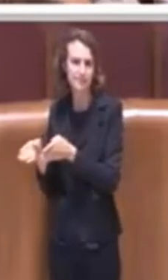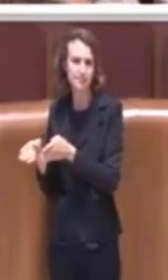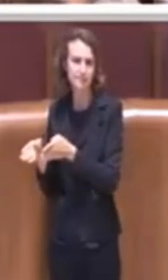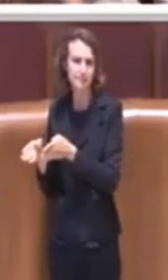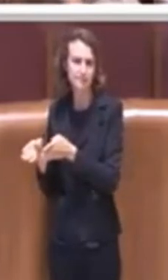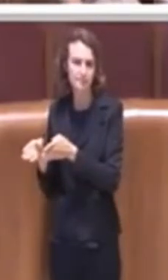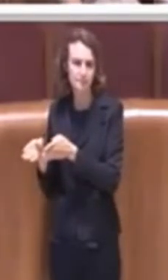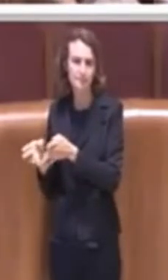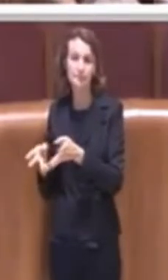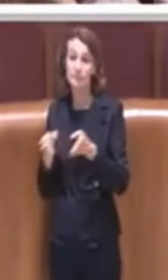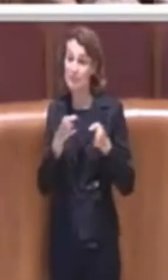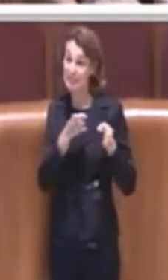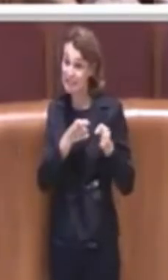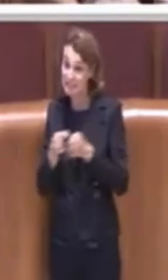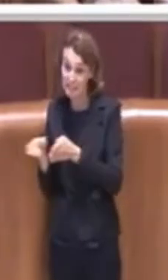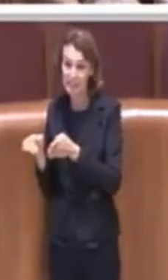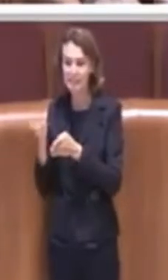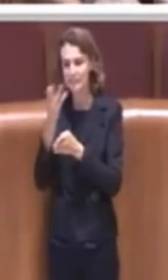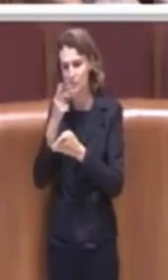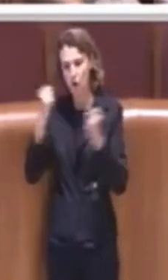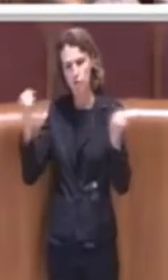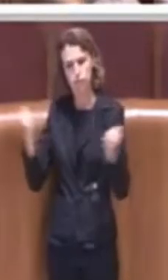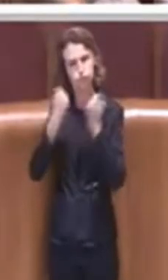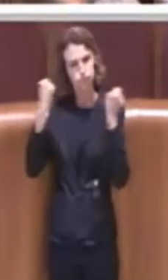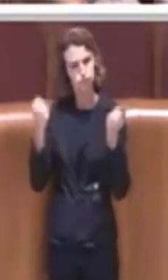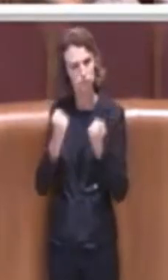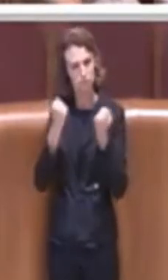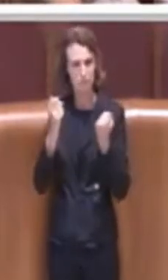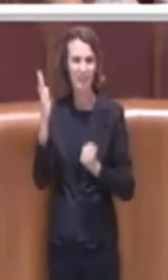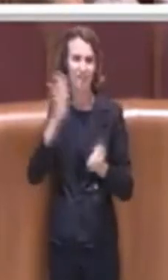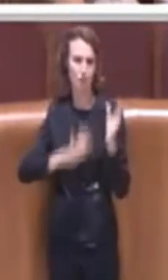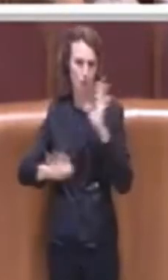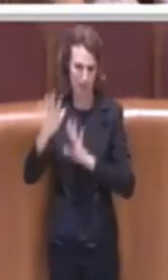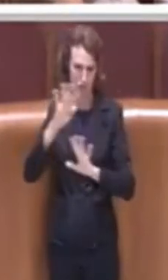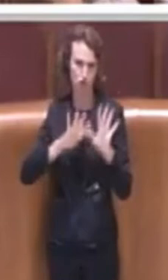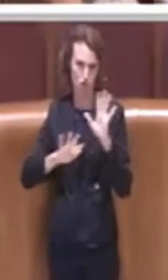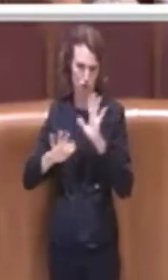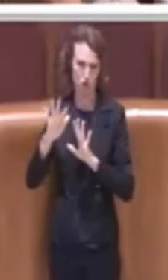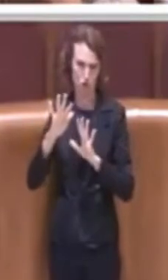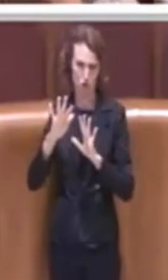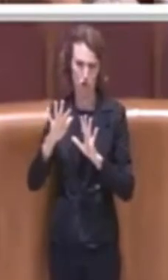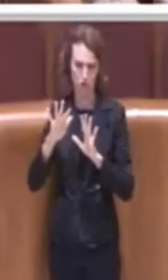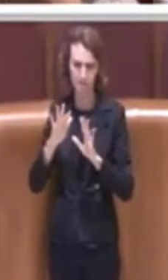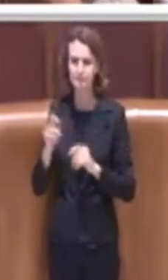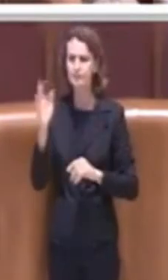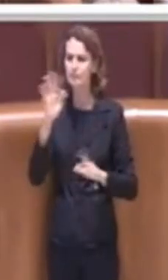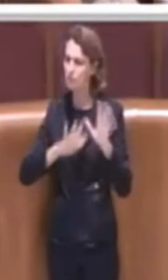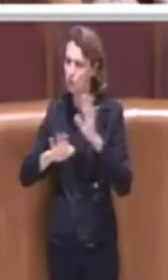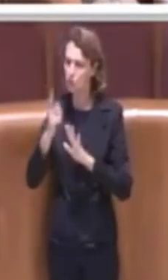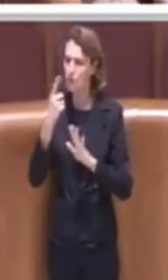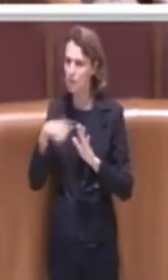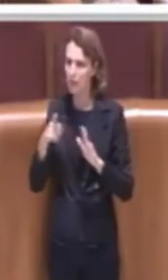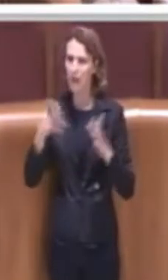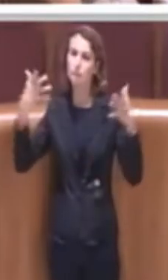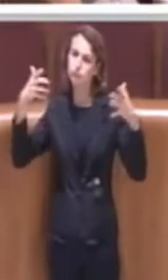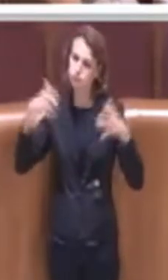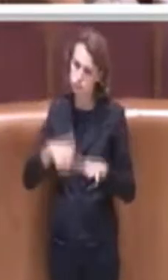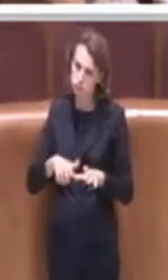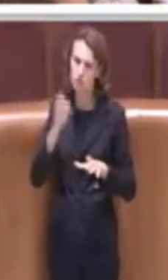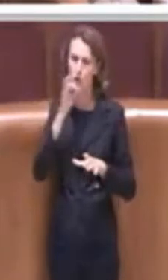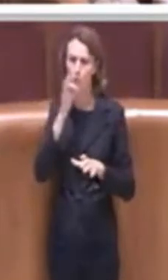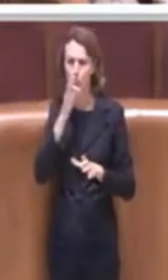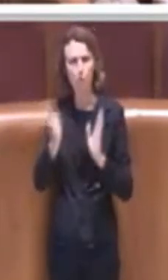ovviamente a promuovere una campagna di informazione che volta alla riduzione e all'eliminazione dell'utilizzo